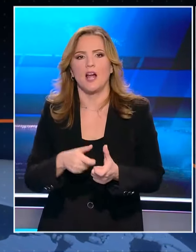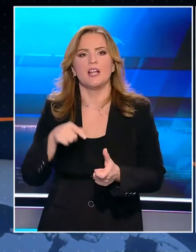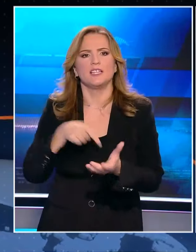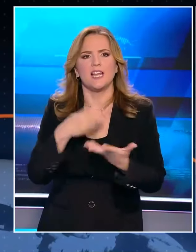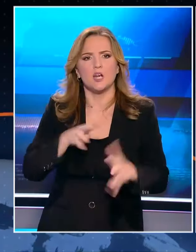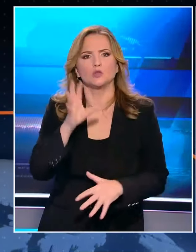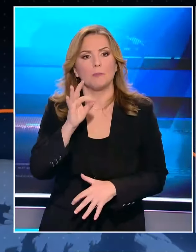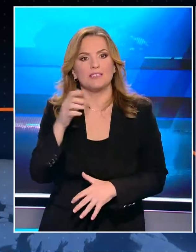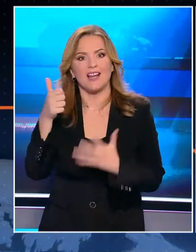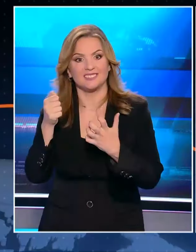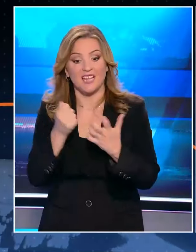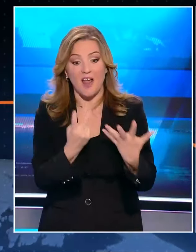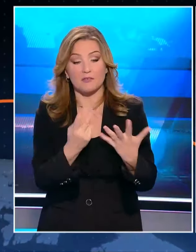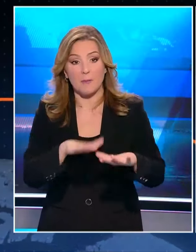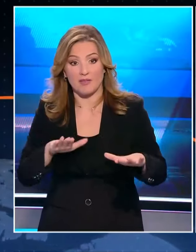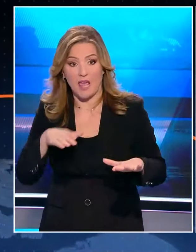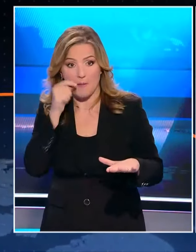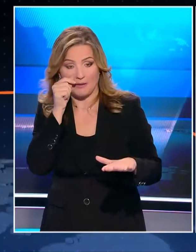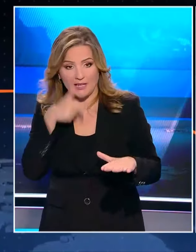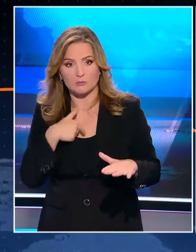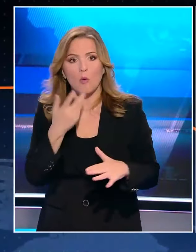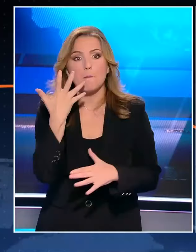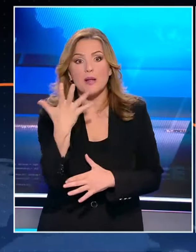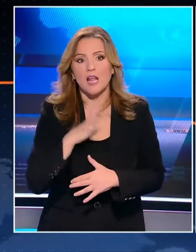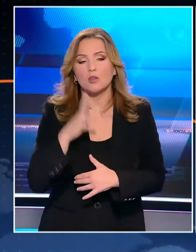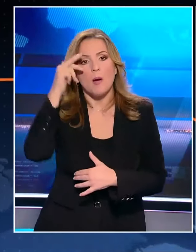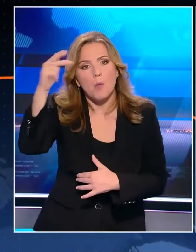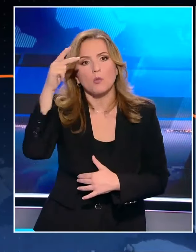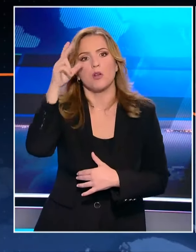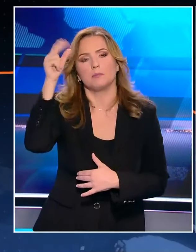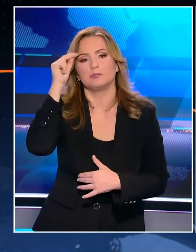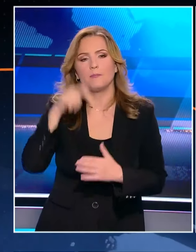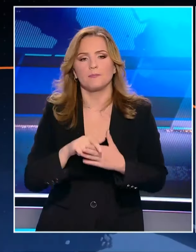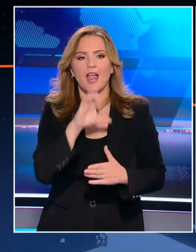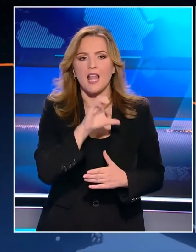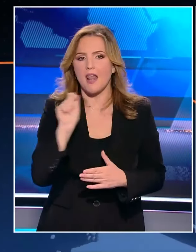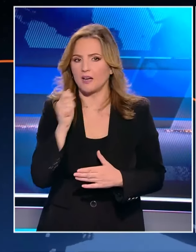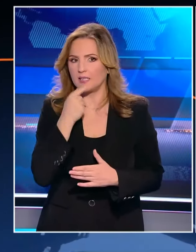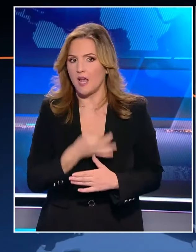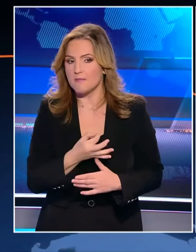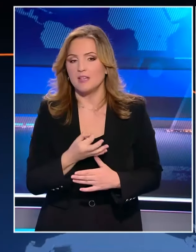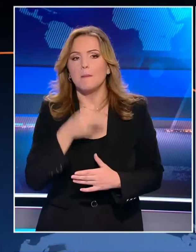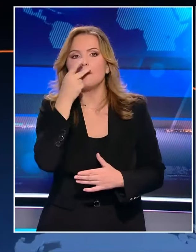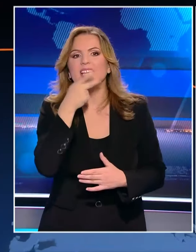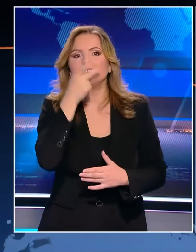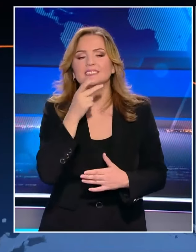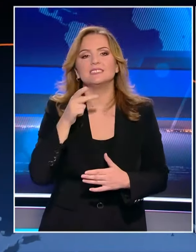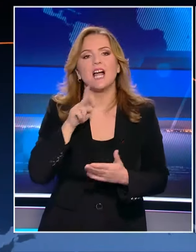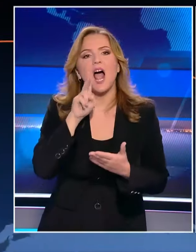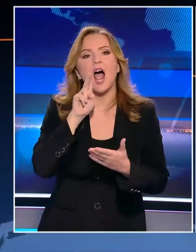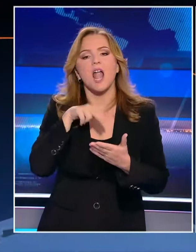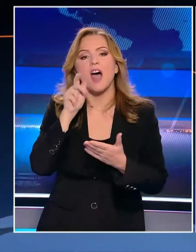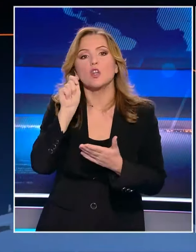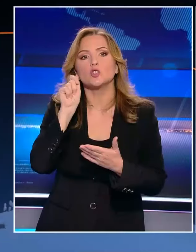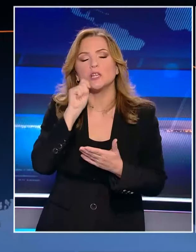έβγαλε στα 7 παιδιά 5 μορφωμένους. Η Έλενα Ακρίτα επανήλθε επικαλούμενη μια φράση του ποιητή Μανώλη Αναγνωστάκη.